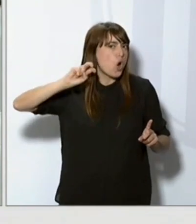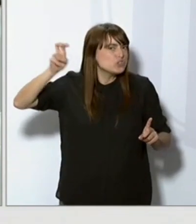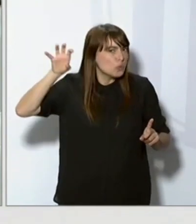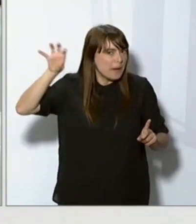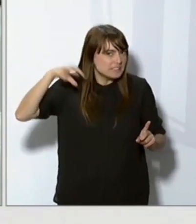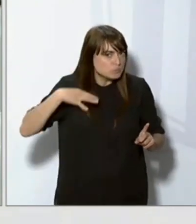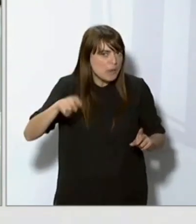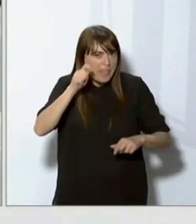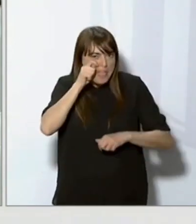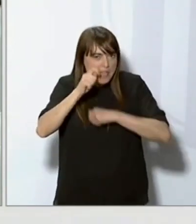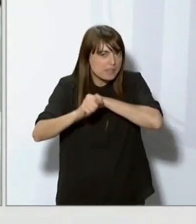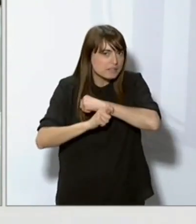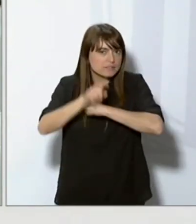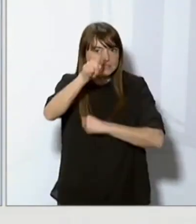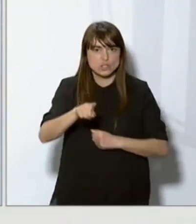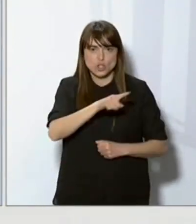espionatge.